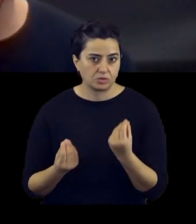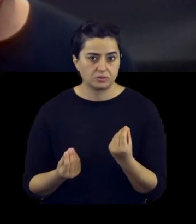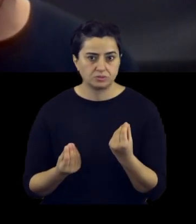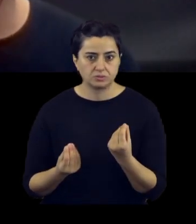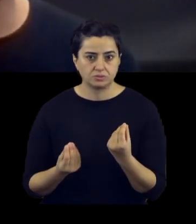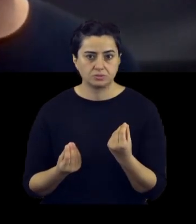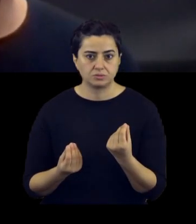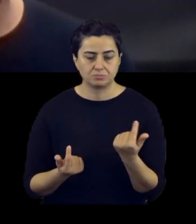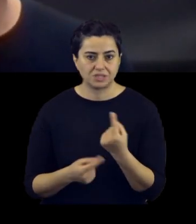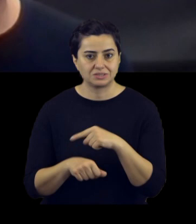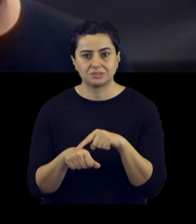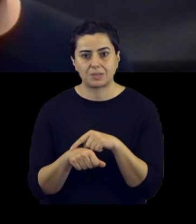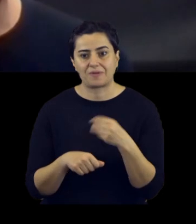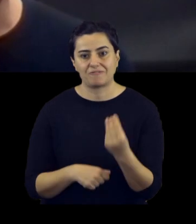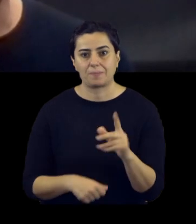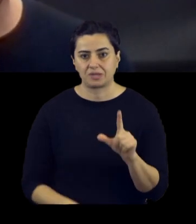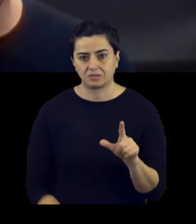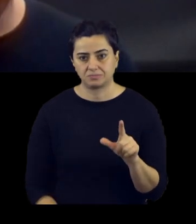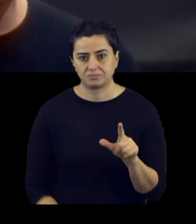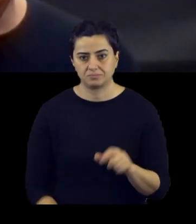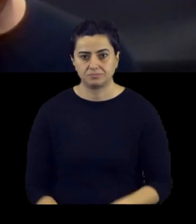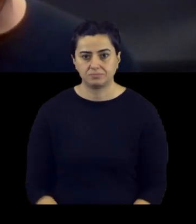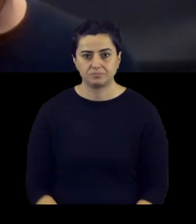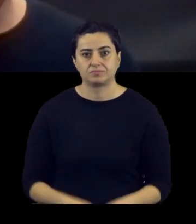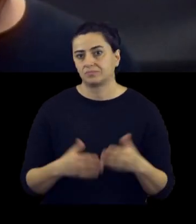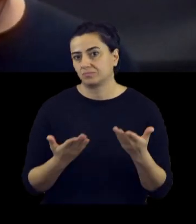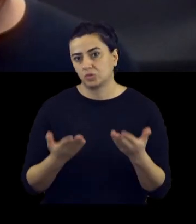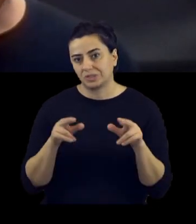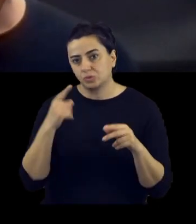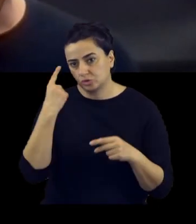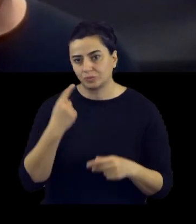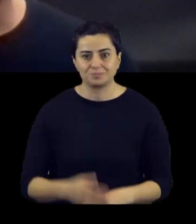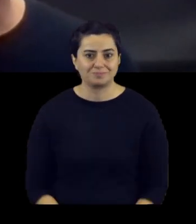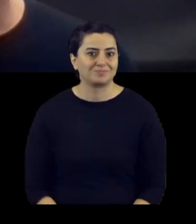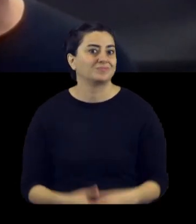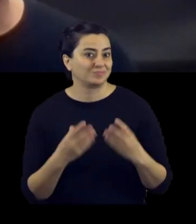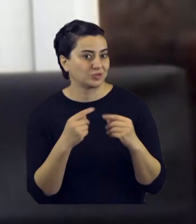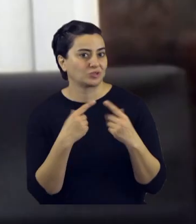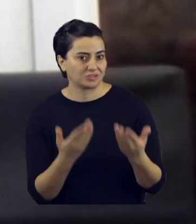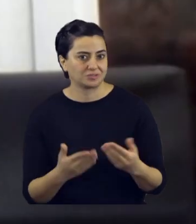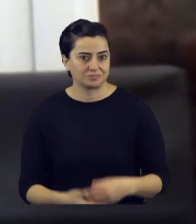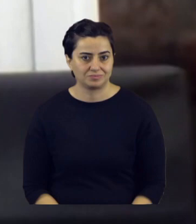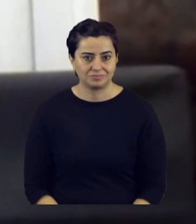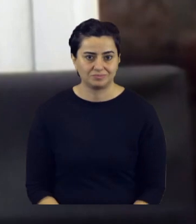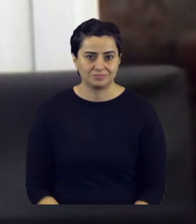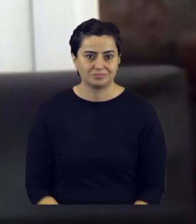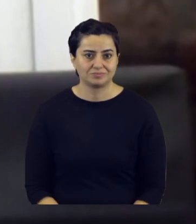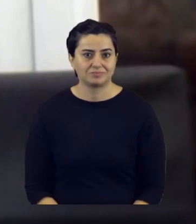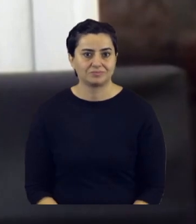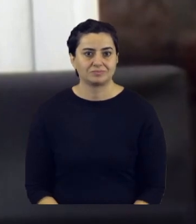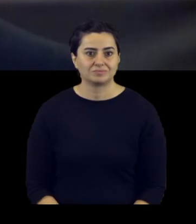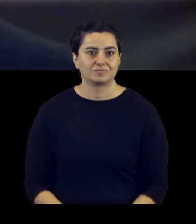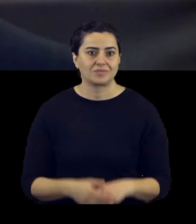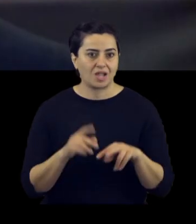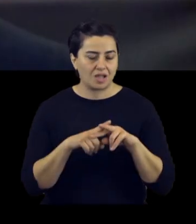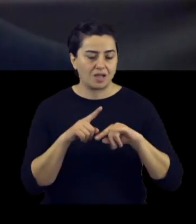Tamamen biraz zaman ayırmak gerekiyor. Genel olarak bu şekilde. Evet, teşekkür ediyorum. Ahmet